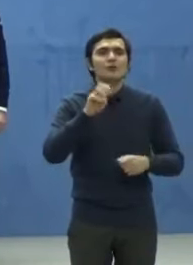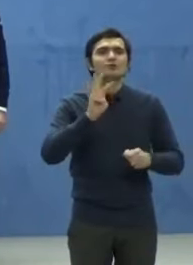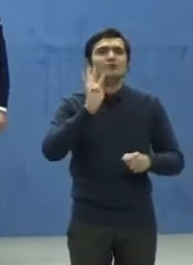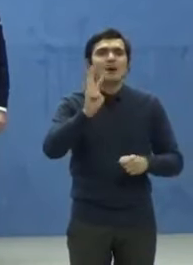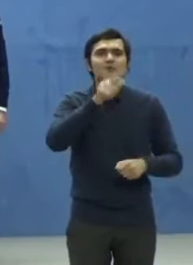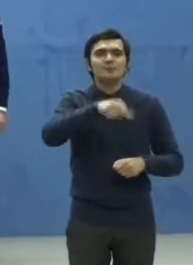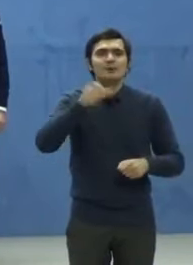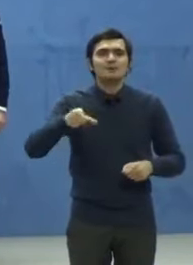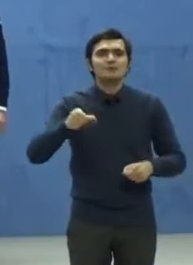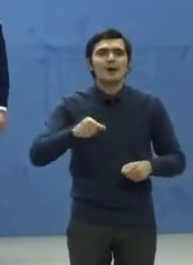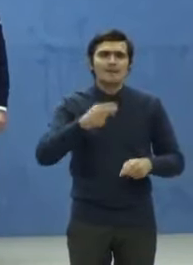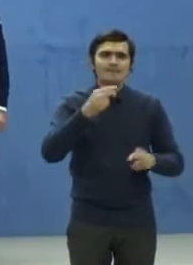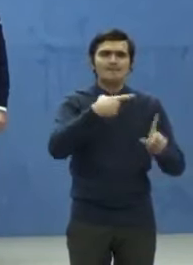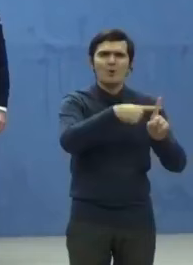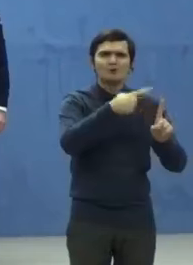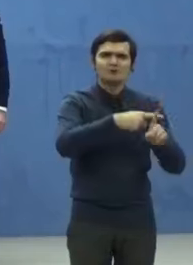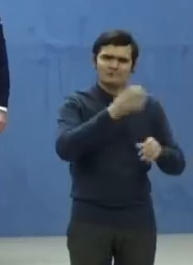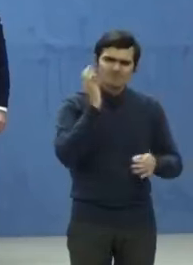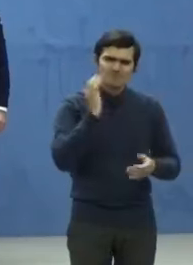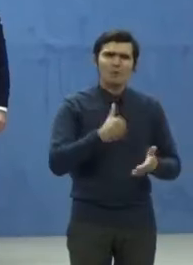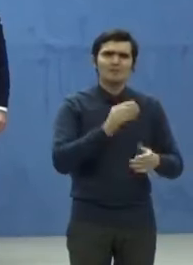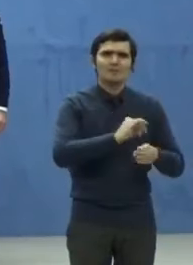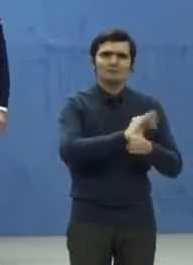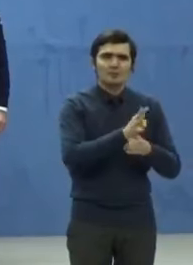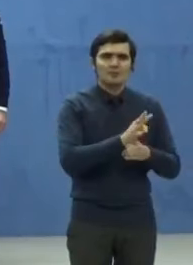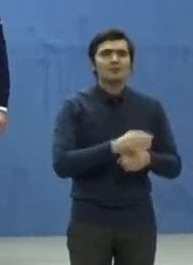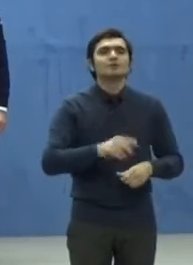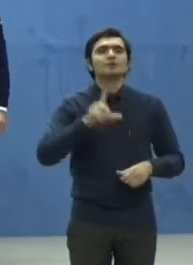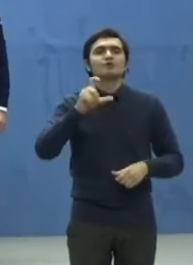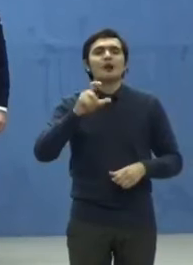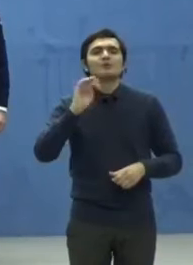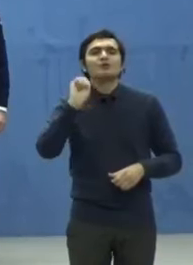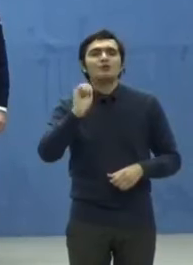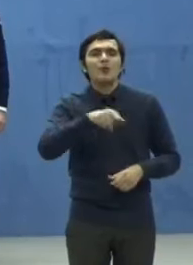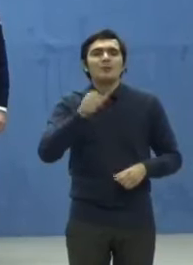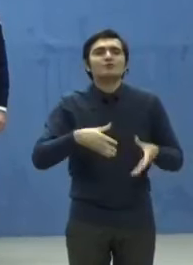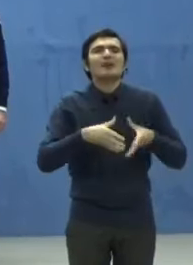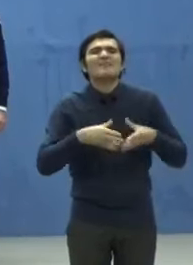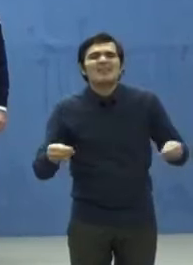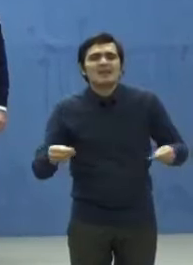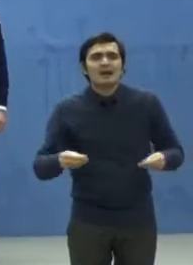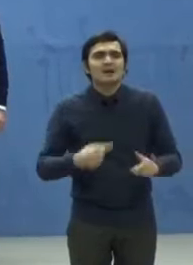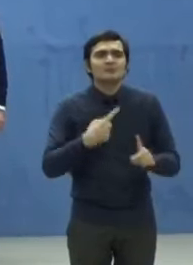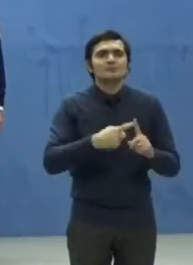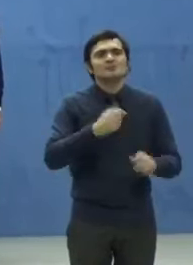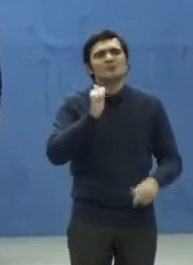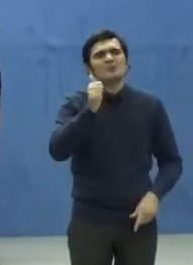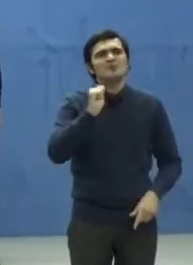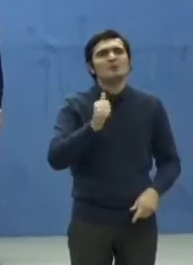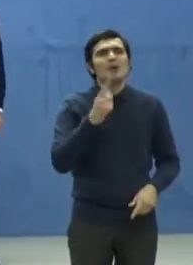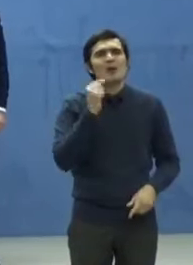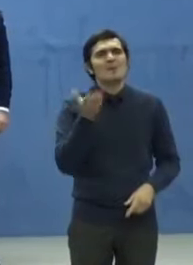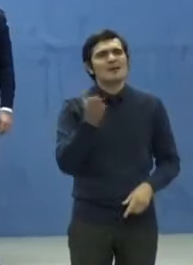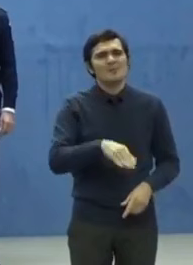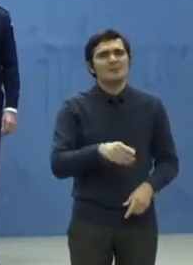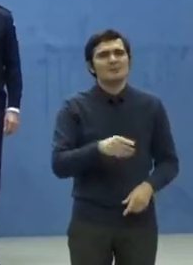confirmați, 79 de vindecați și 11 decedați, din păcate.